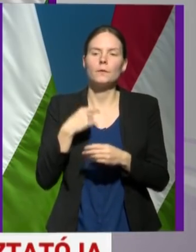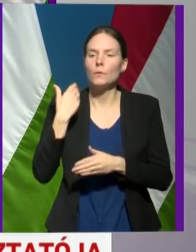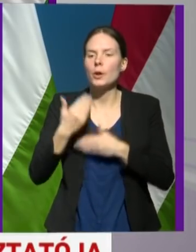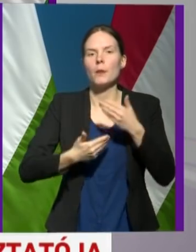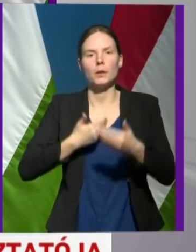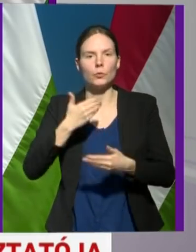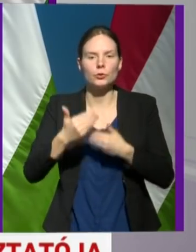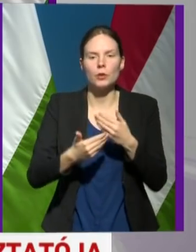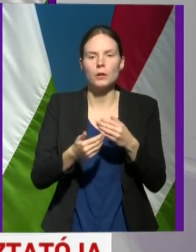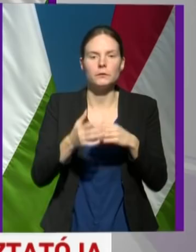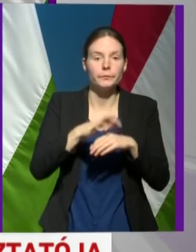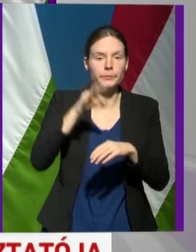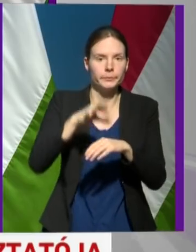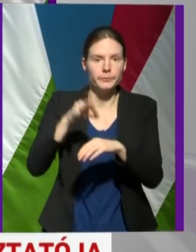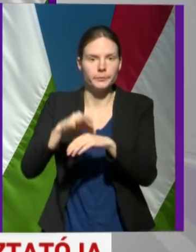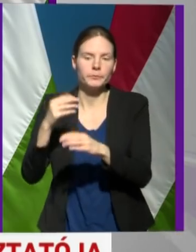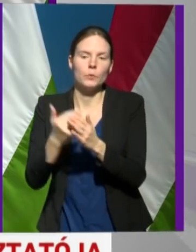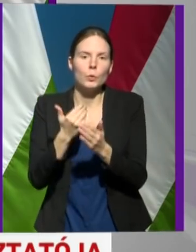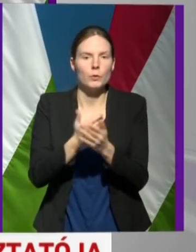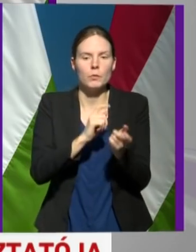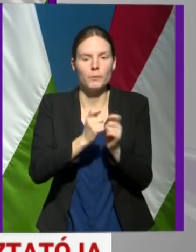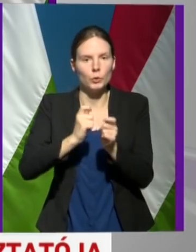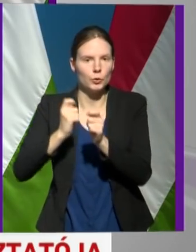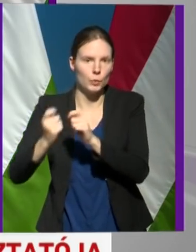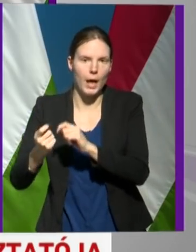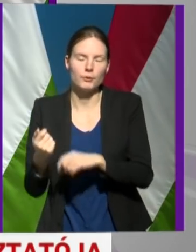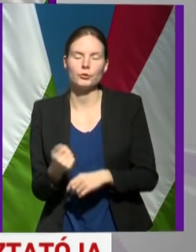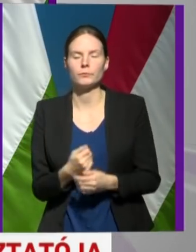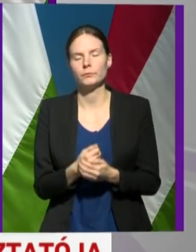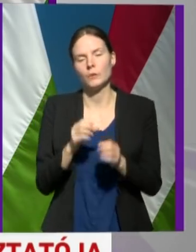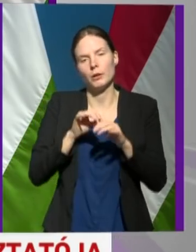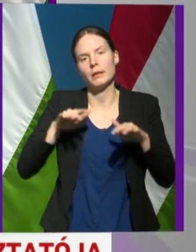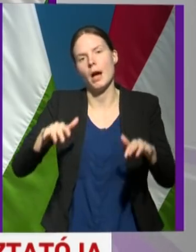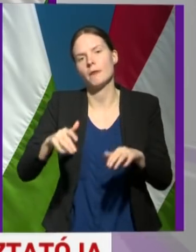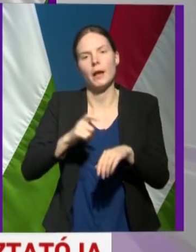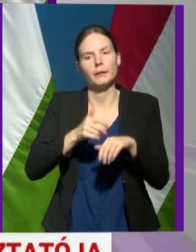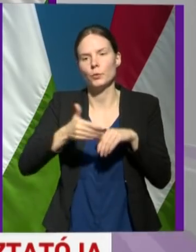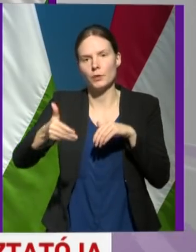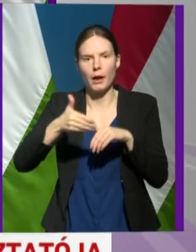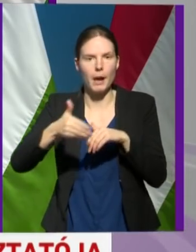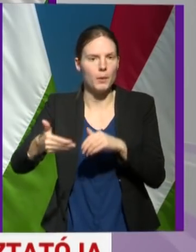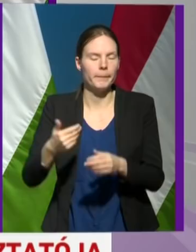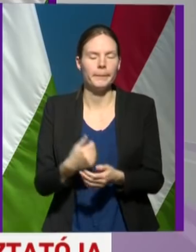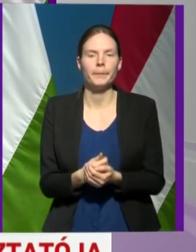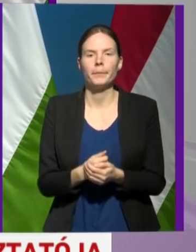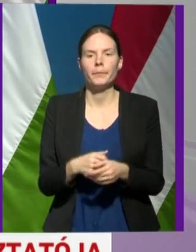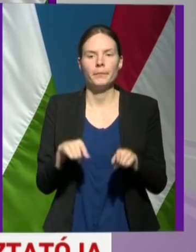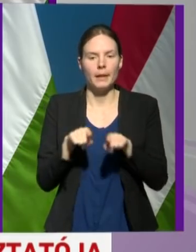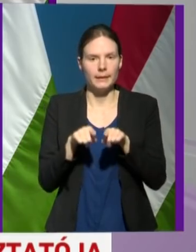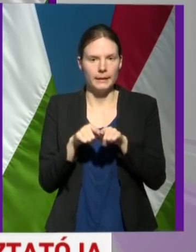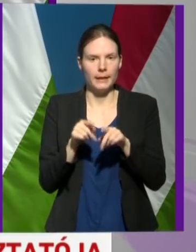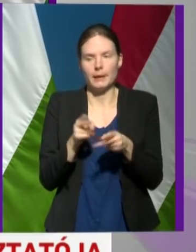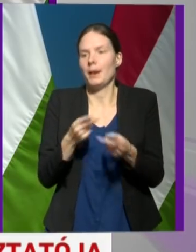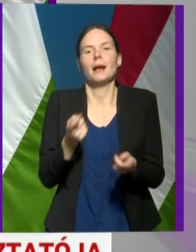módosulásait is a járvány időtartama alatt. Tehát ilyet még nem lehet